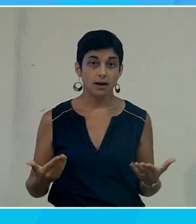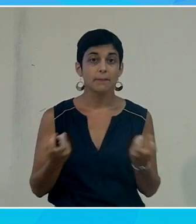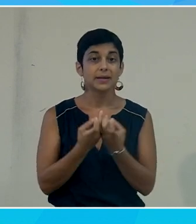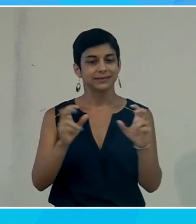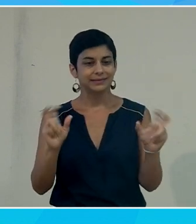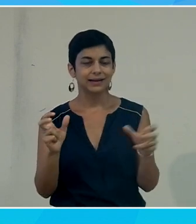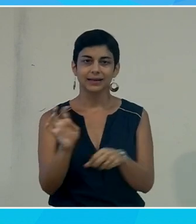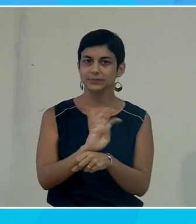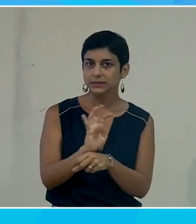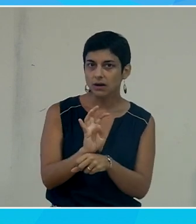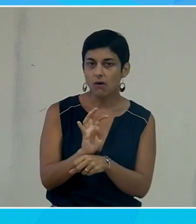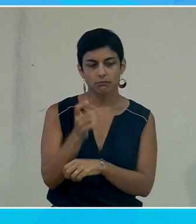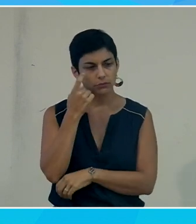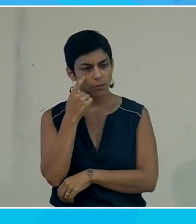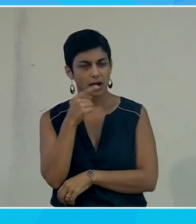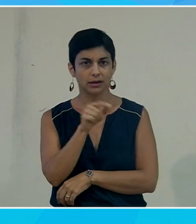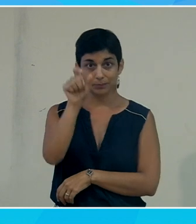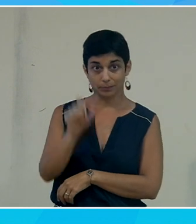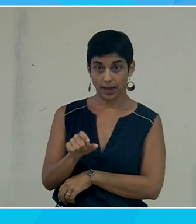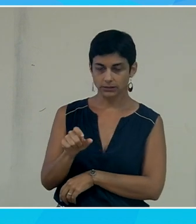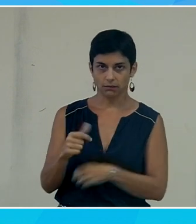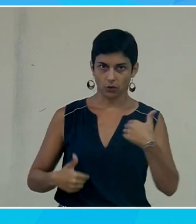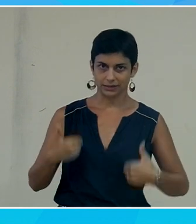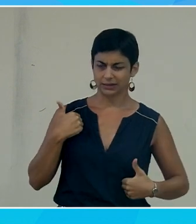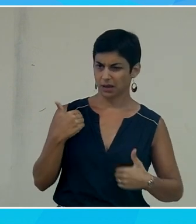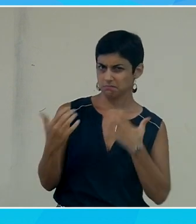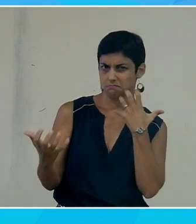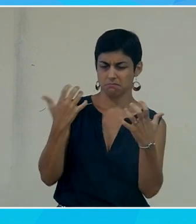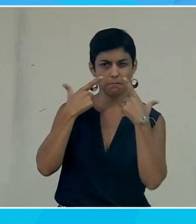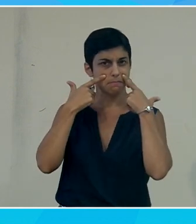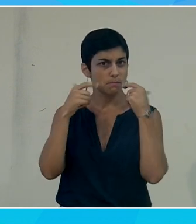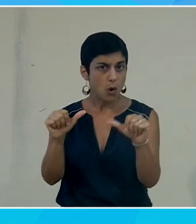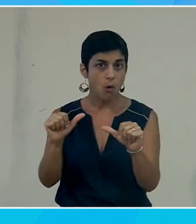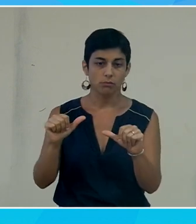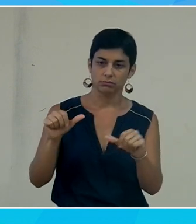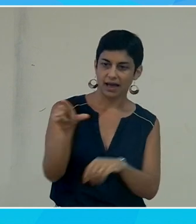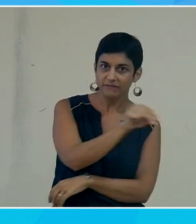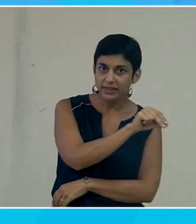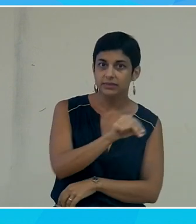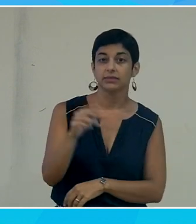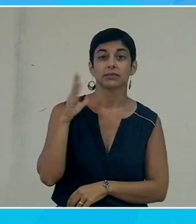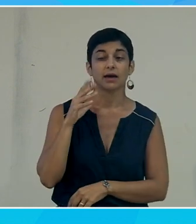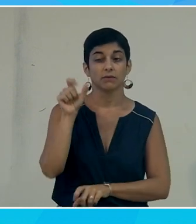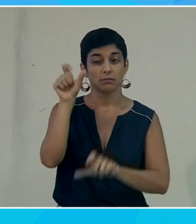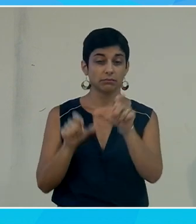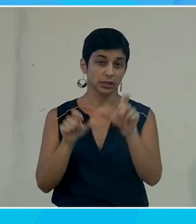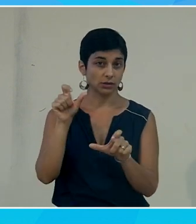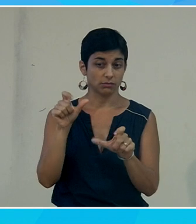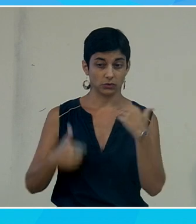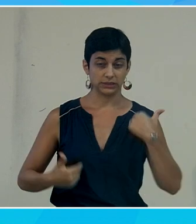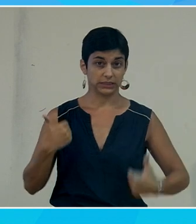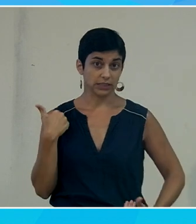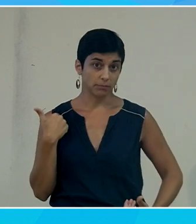télé des gens qui viennent, qui ont un handicap visible, en tout cas. Alors, on devait avoir beaucoup de gens en handicap invisible qui étaient sur les